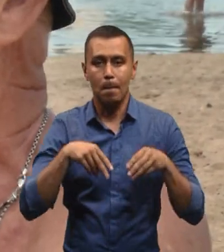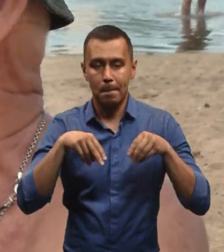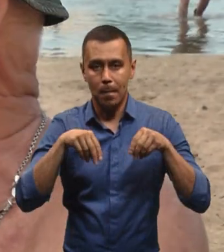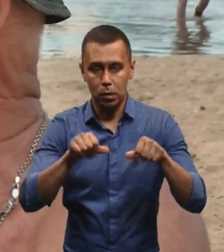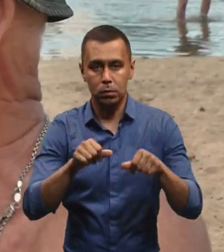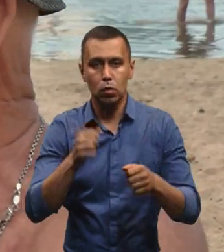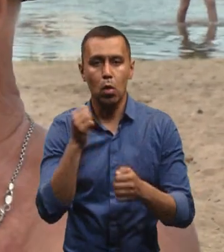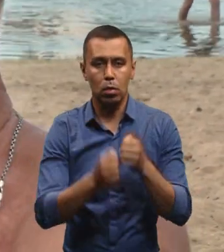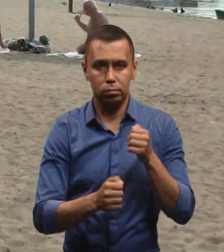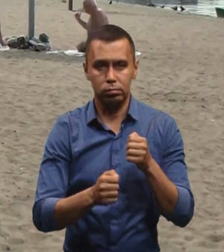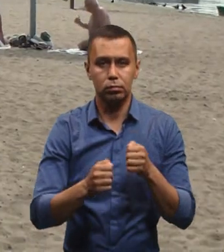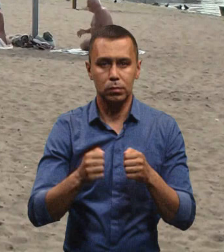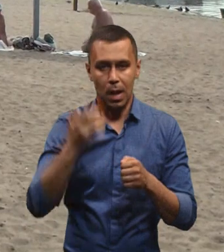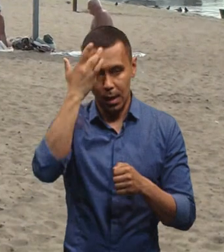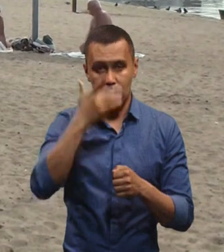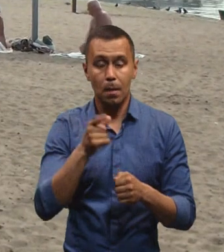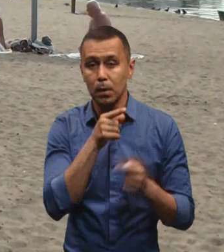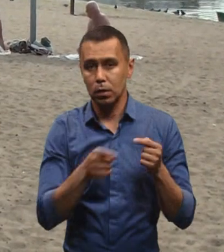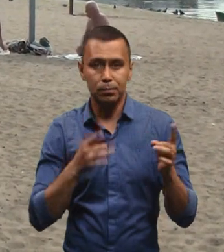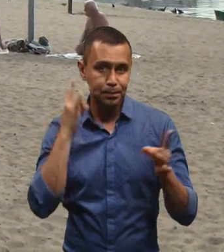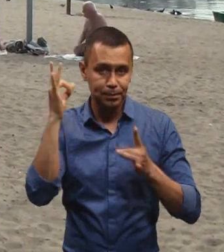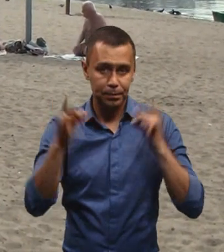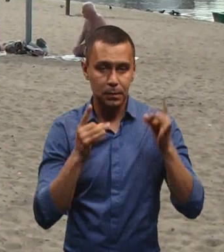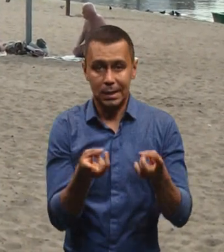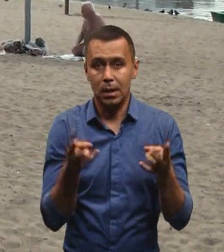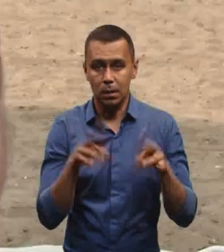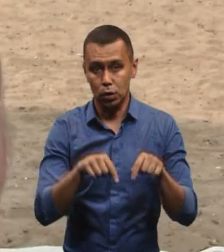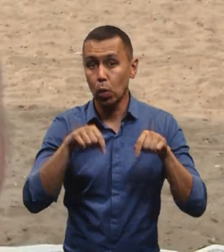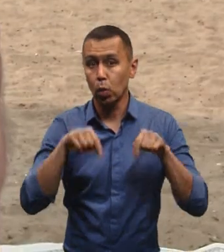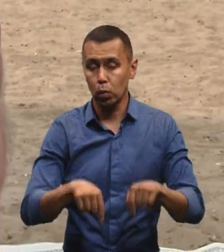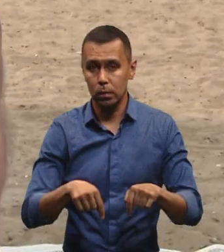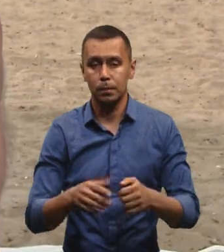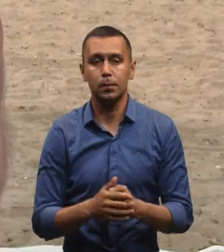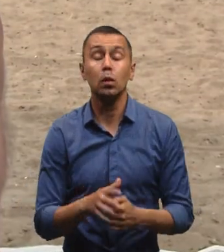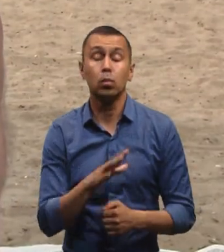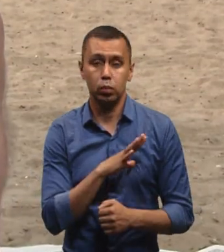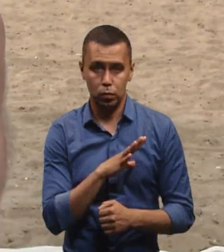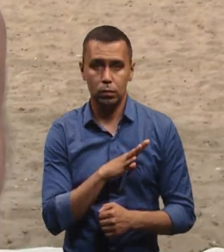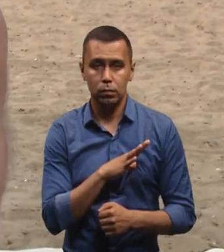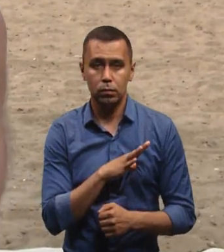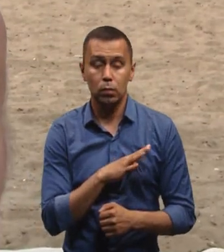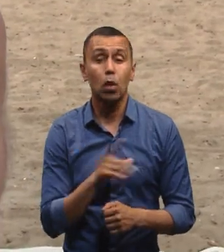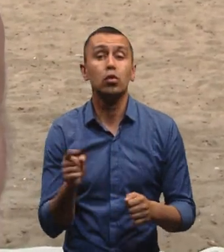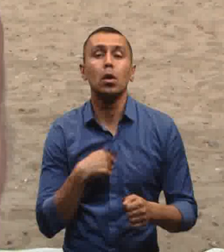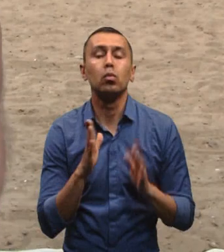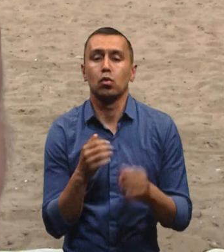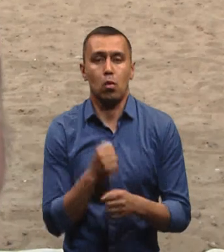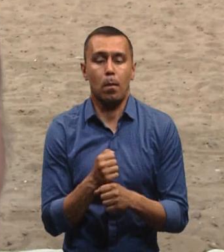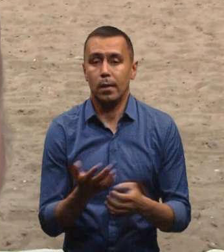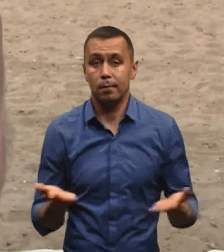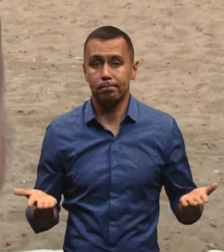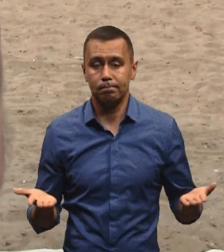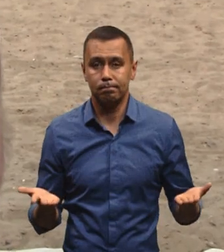влітку чи не щодня. За його словами, під час повітряної тривоги залишається тут. Було діло. Ну, що я буду робити,